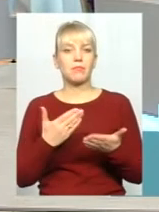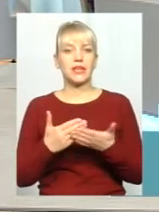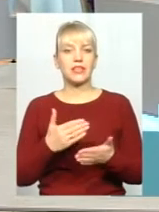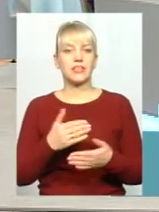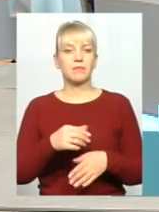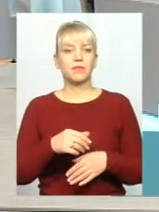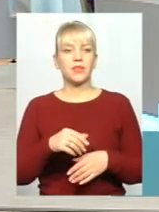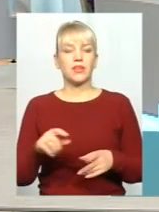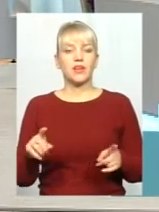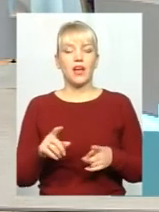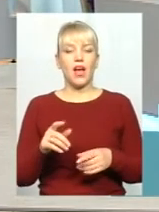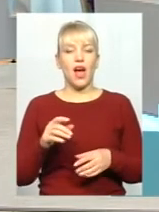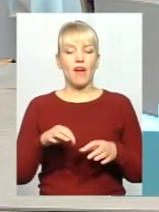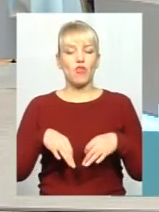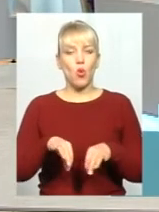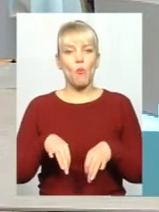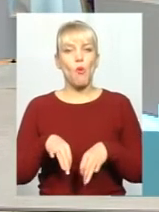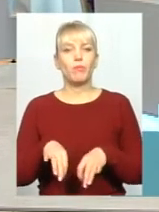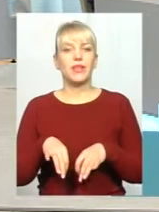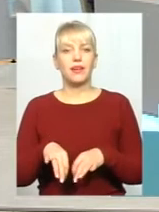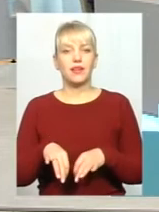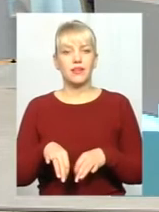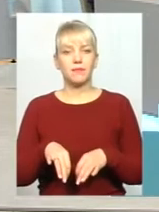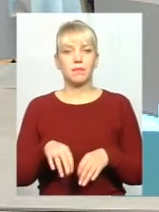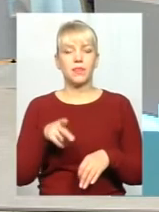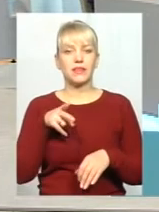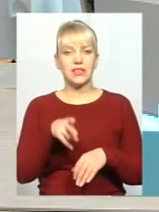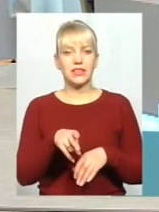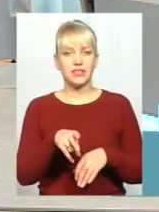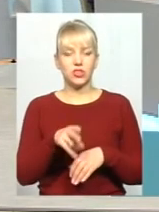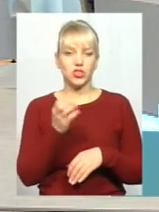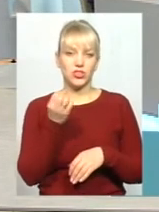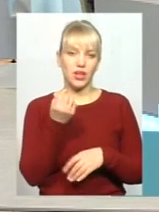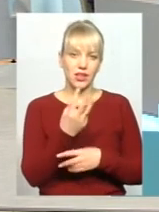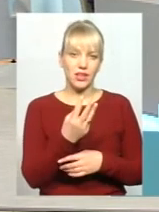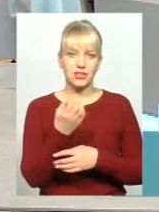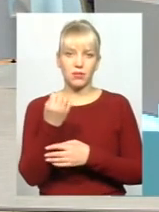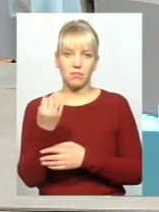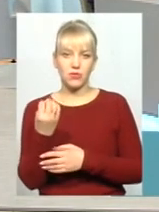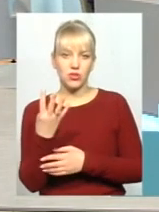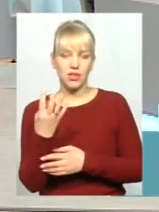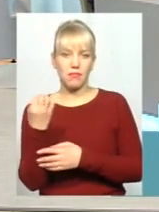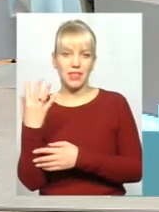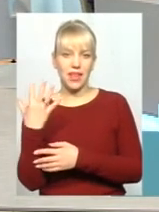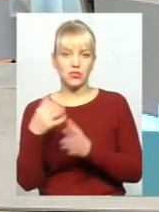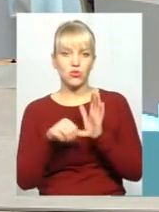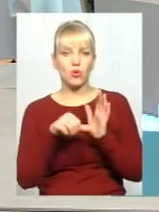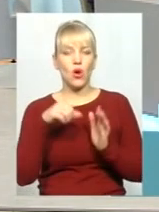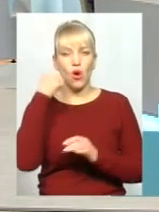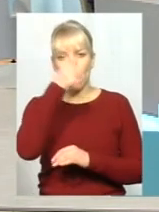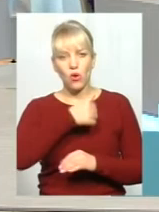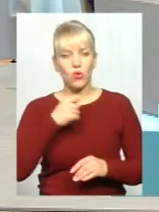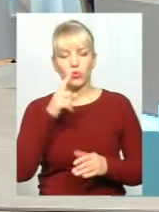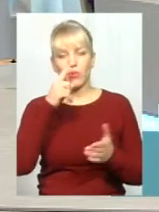прикладу, автомобілі 2012, 2013, 2015 року, які підпадають під